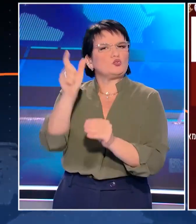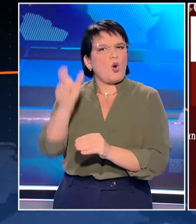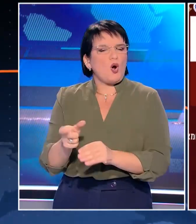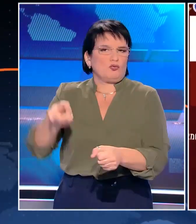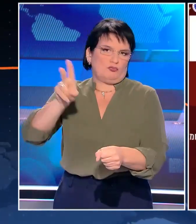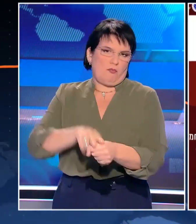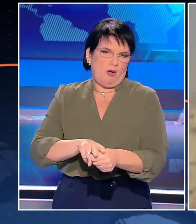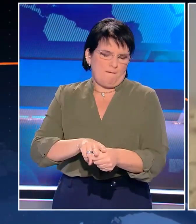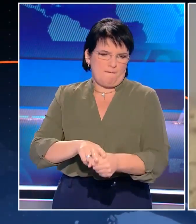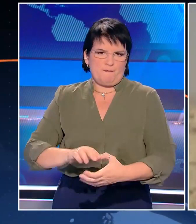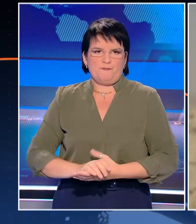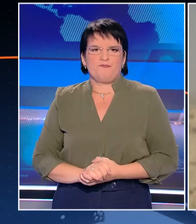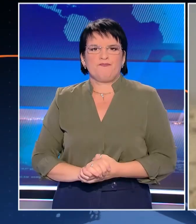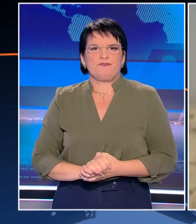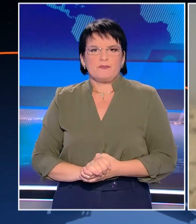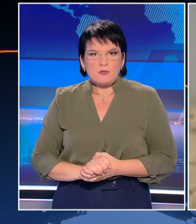Μοχσένα Μπουζίνα.